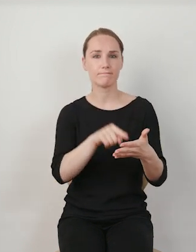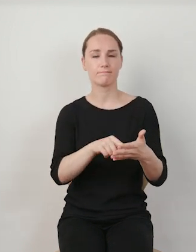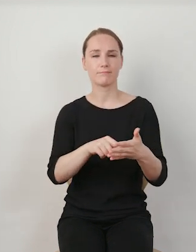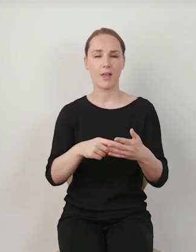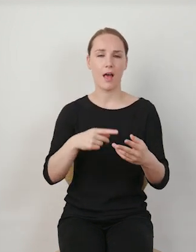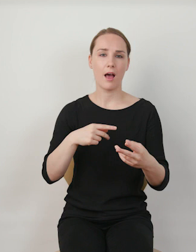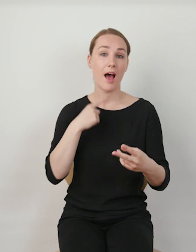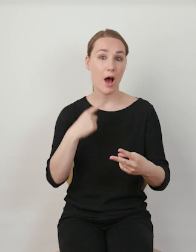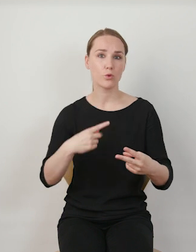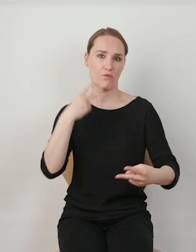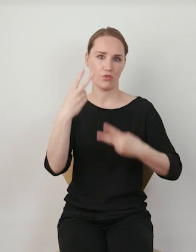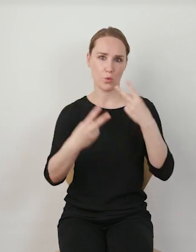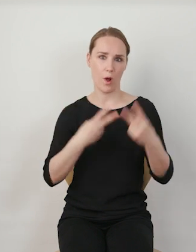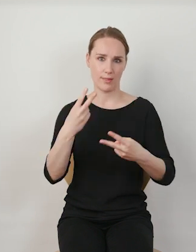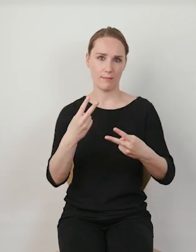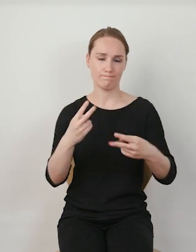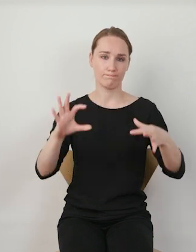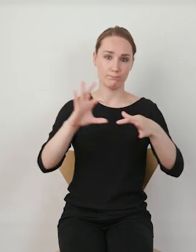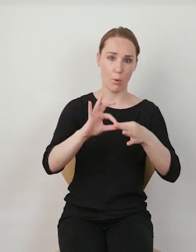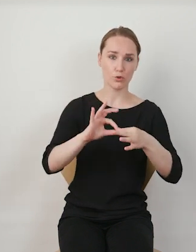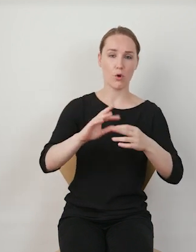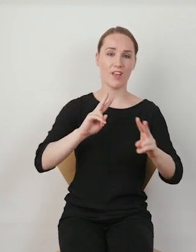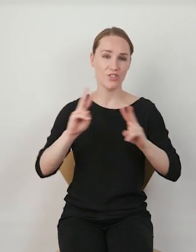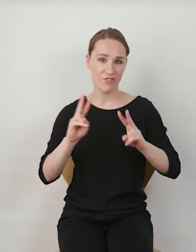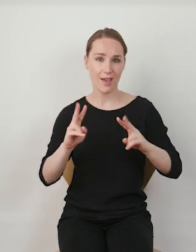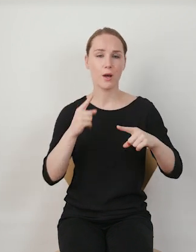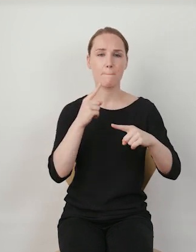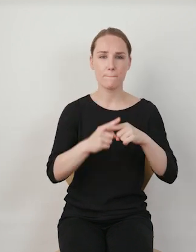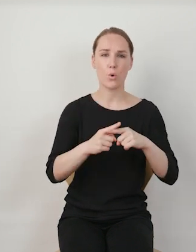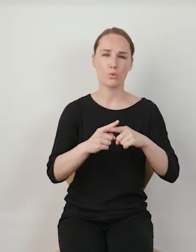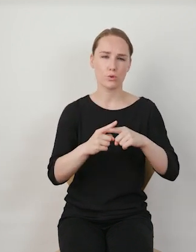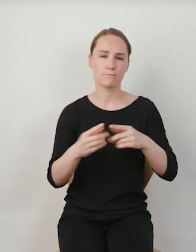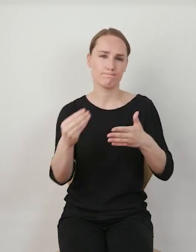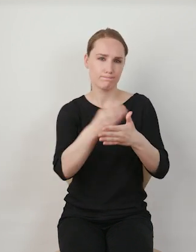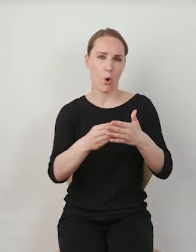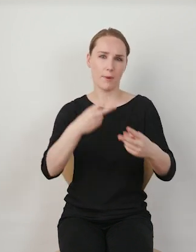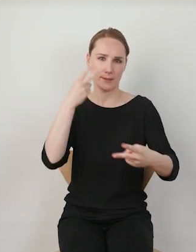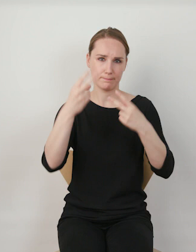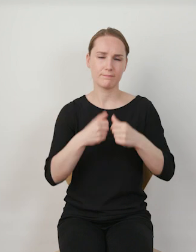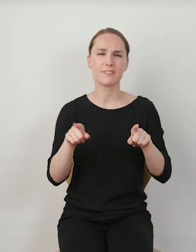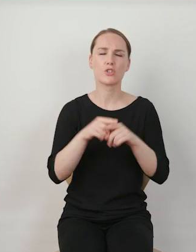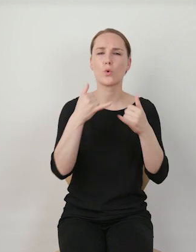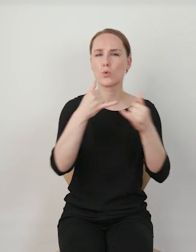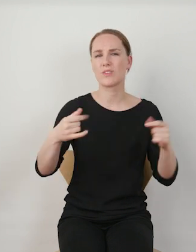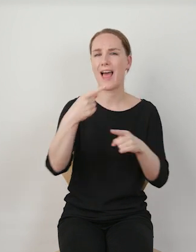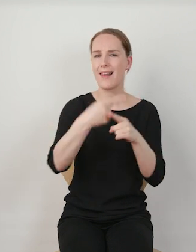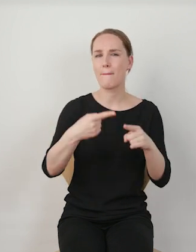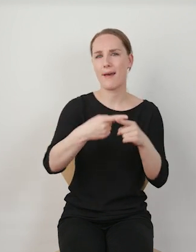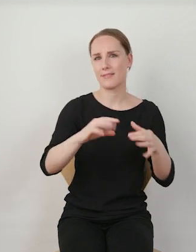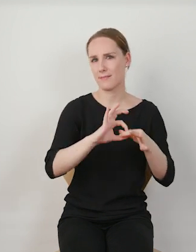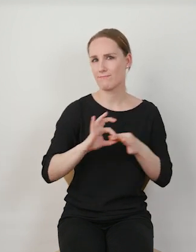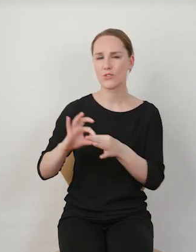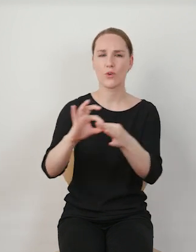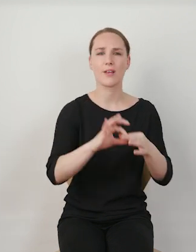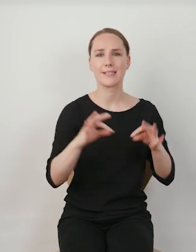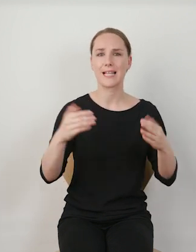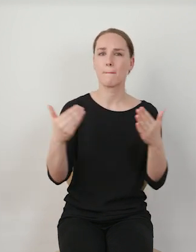audiowizualnym, czyli połączenie dźwięku, warstwy wizualnej i jeszcze dodatkowych elementów związanych z trendami